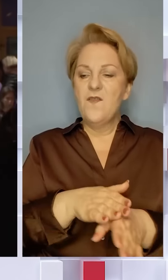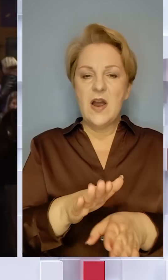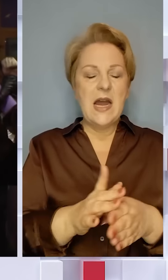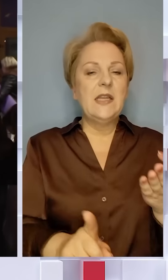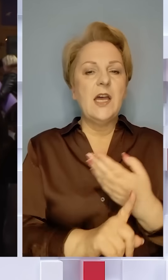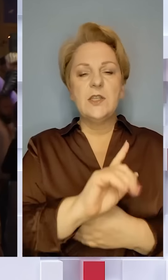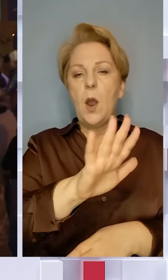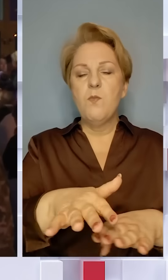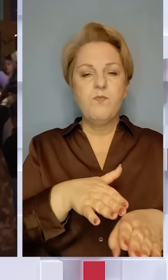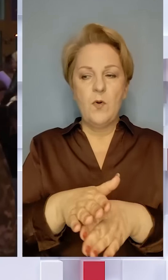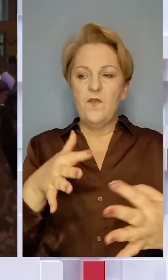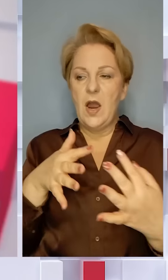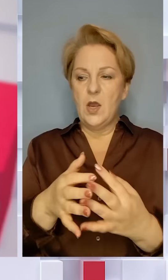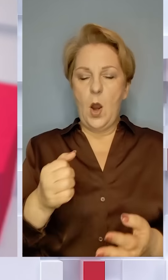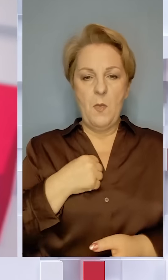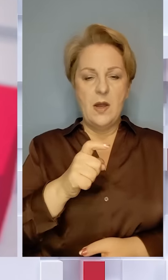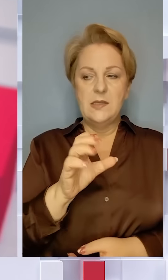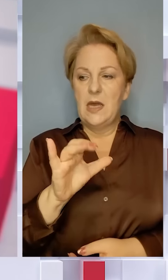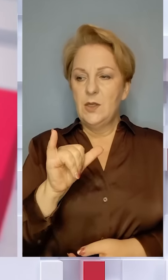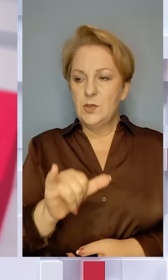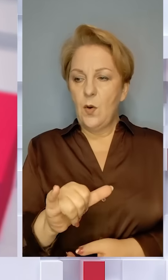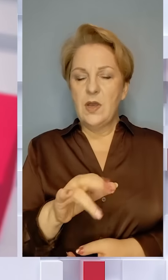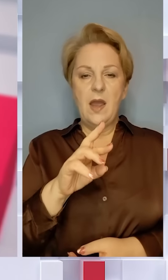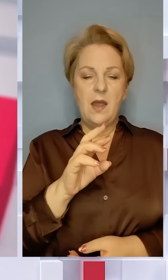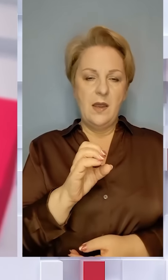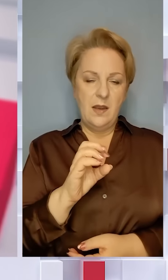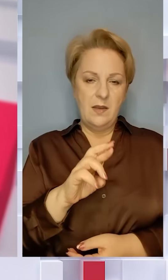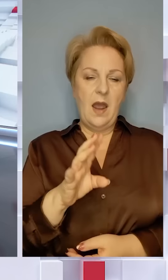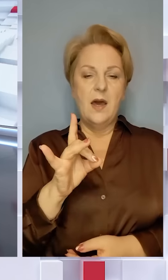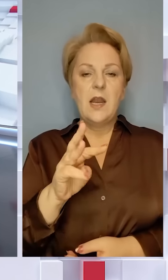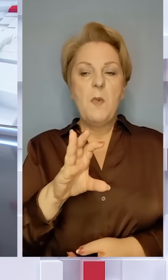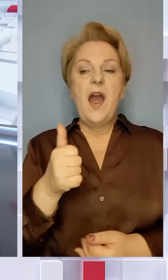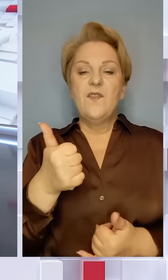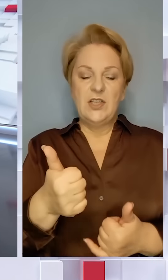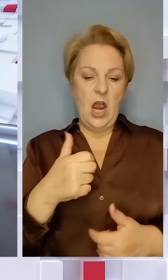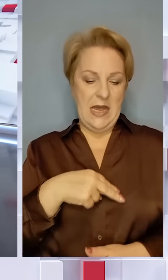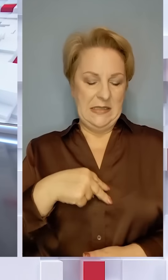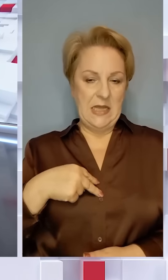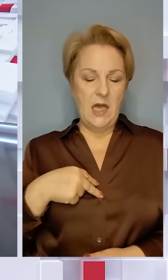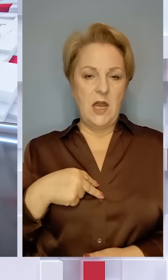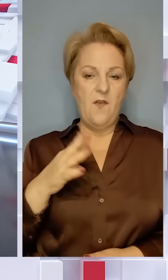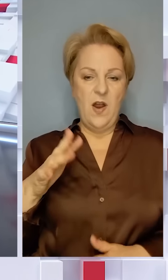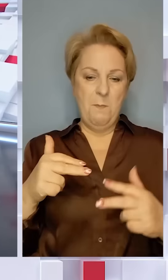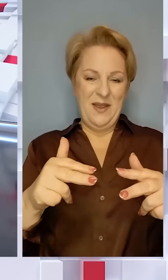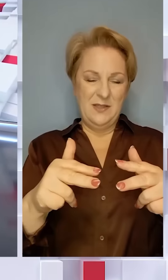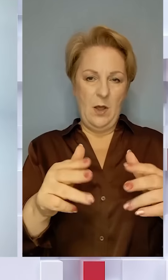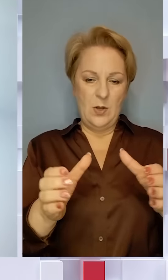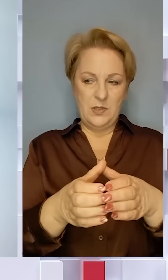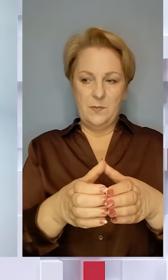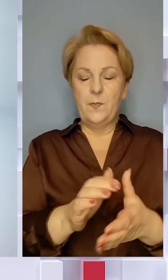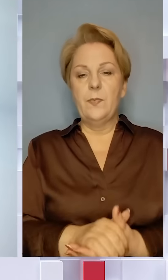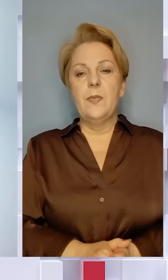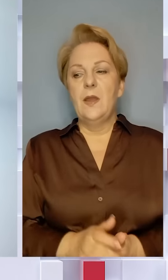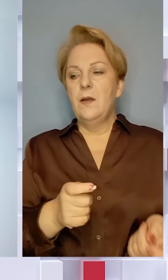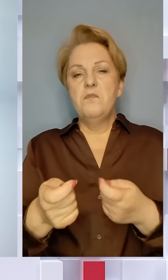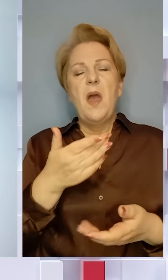початку повномасштабного вторгнення боєць ЗСУ Олександр Ярмак. Зараз він штаб-сержант у силах безпілотних систем. Не